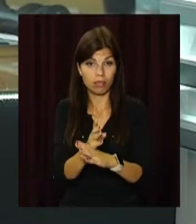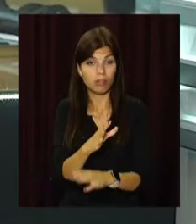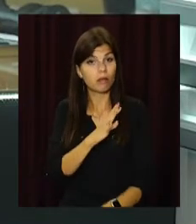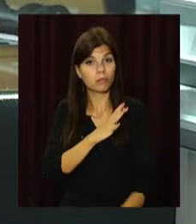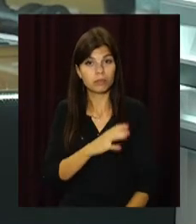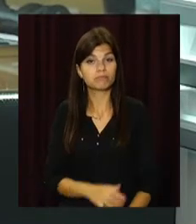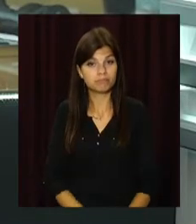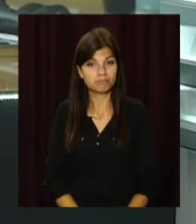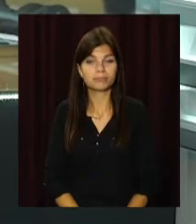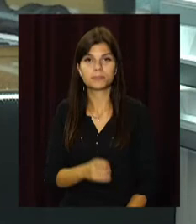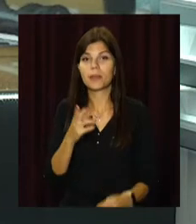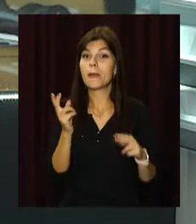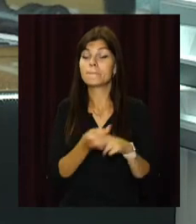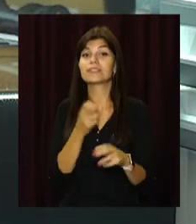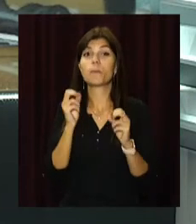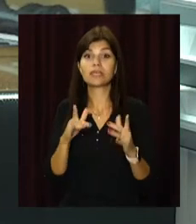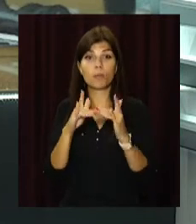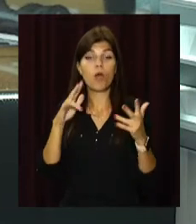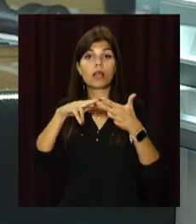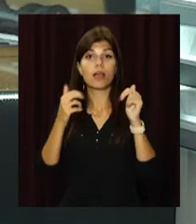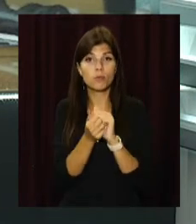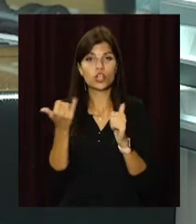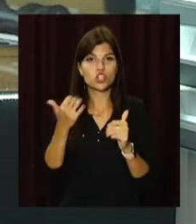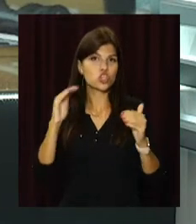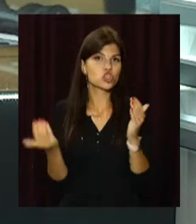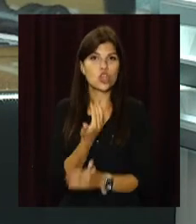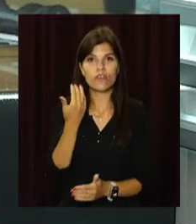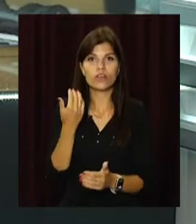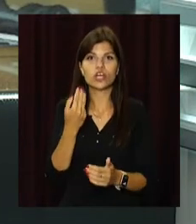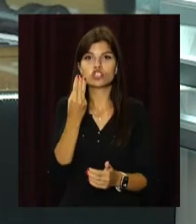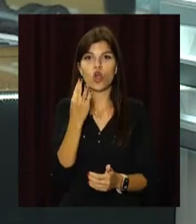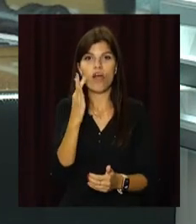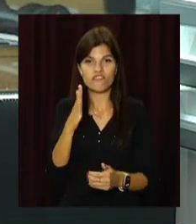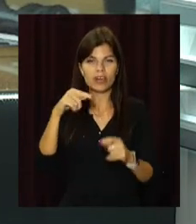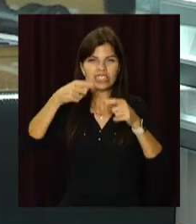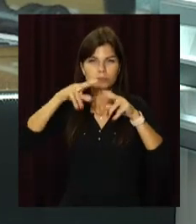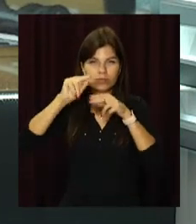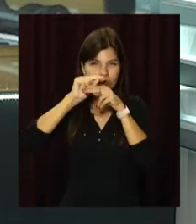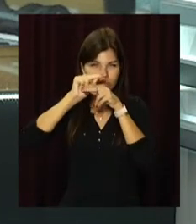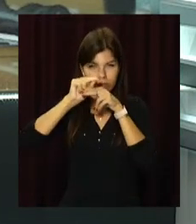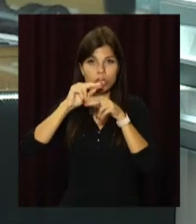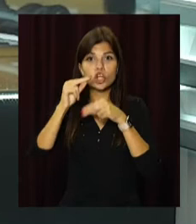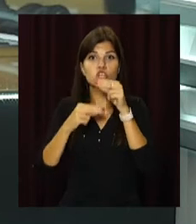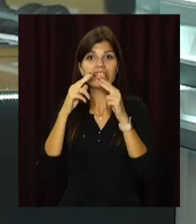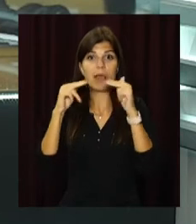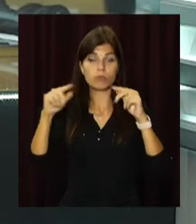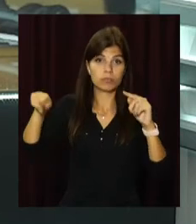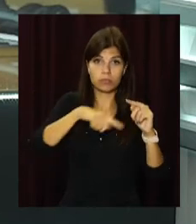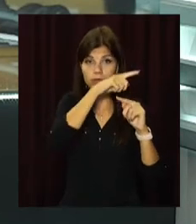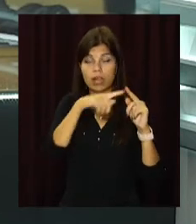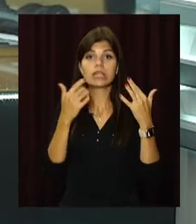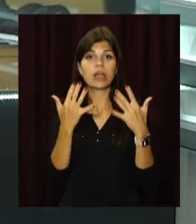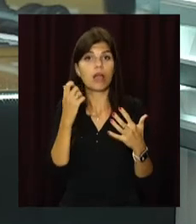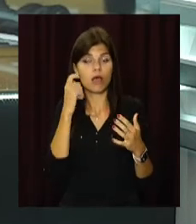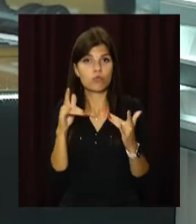Безпечні мости у Кам'янському оновлюють черговий деформаційний шов на переправі через Дніпро. За останні кілька років